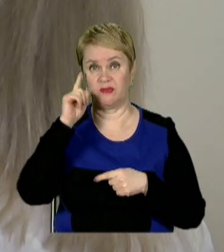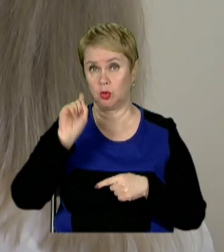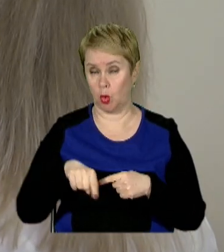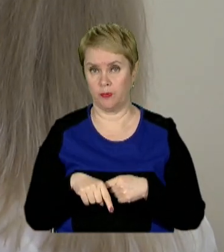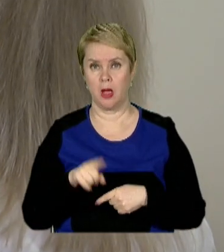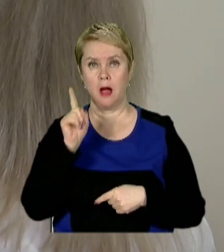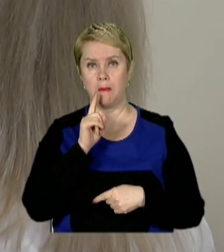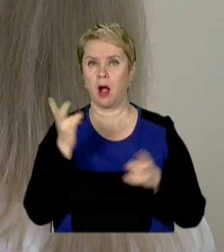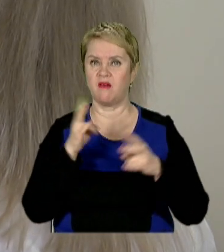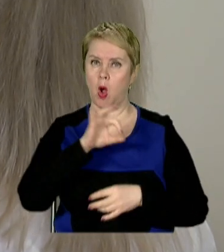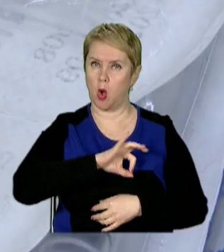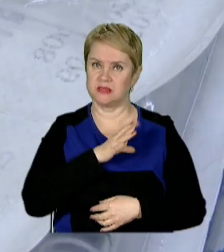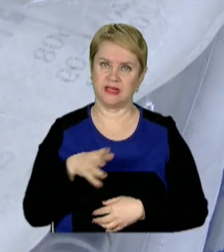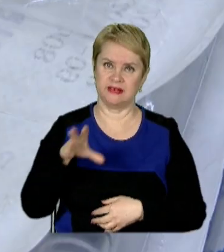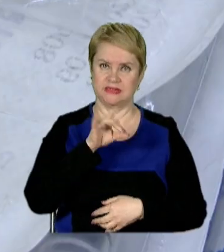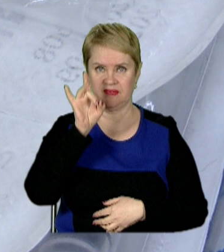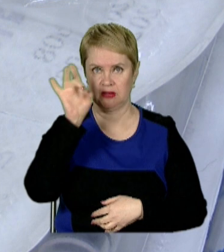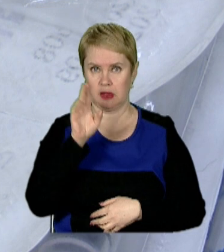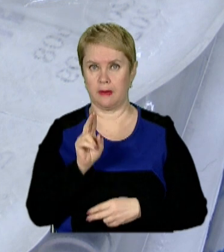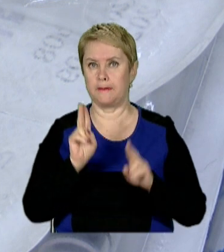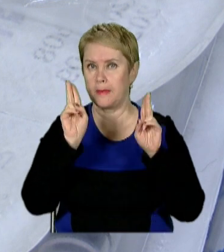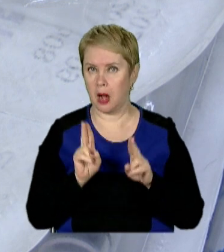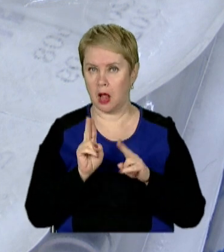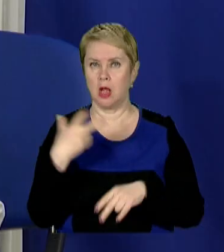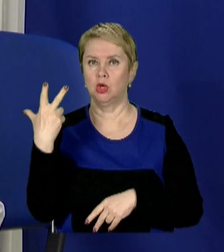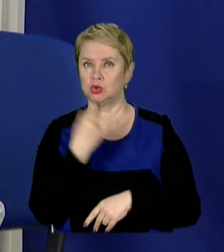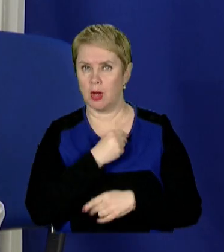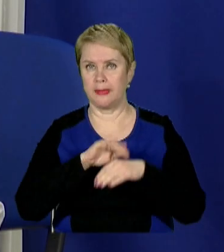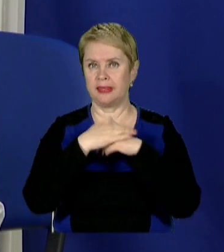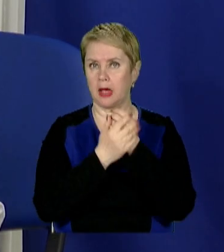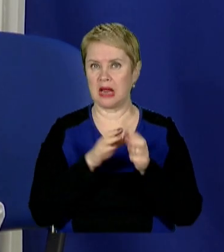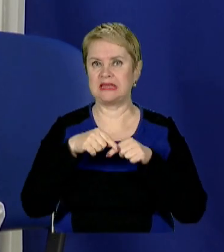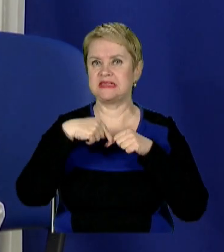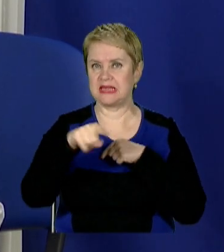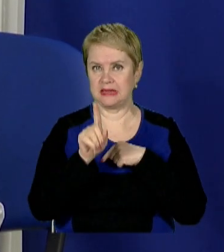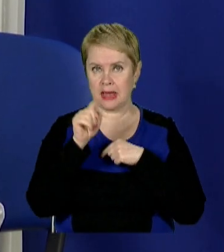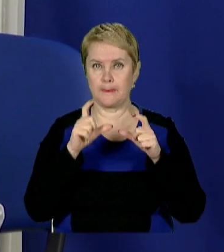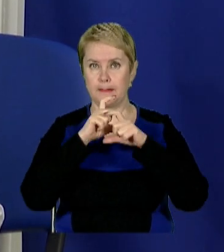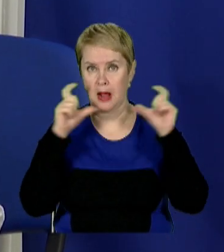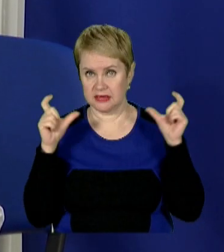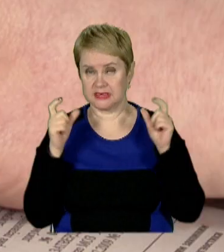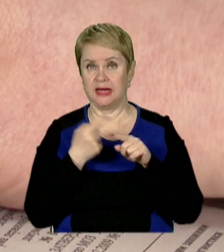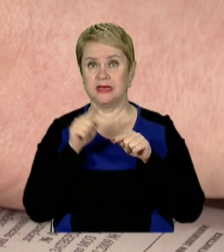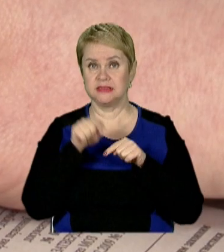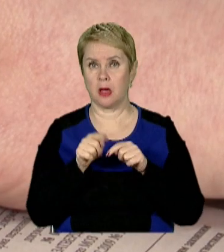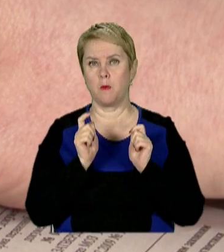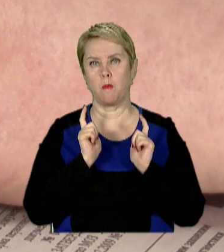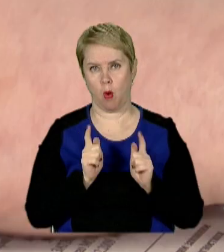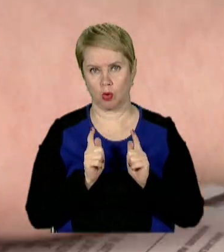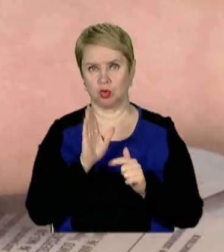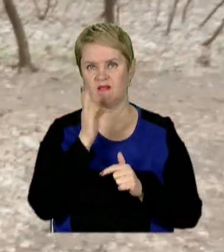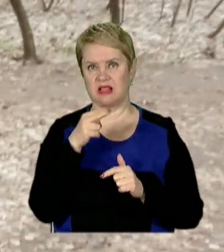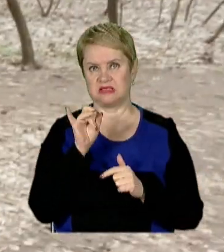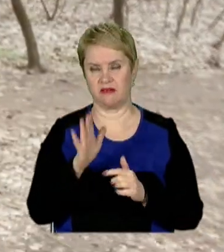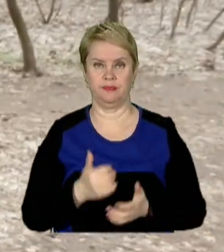Поки ж варто користуватися всім відомими правилами щеплення, миття рук, дистанція та маски. І з цим погоджується і